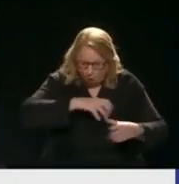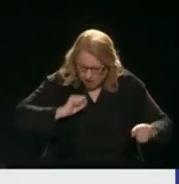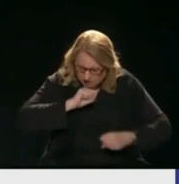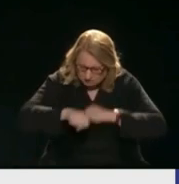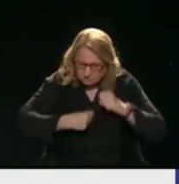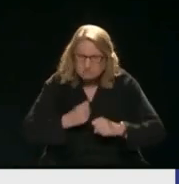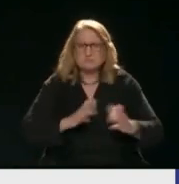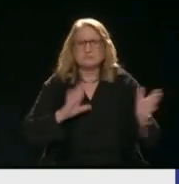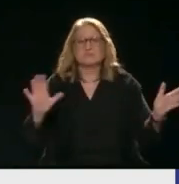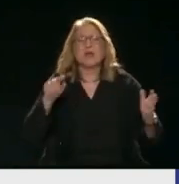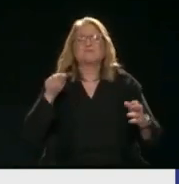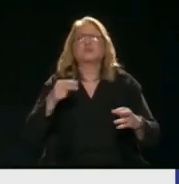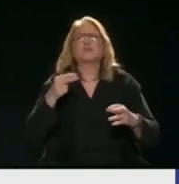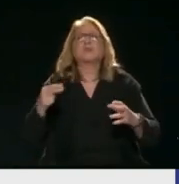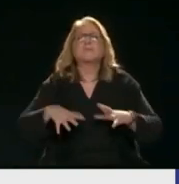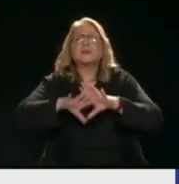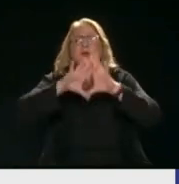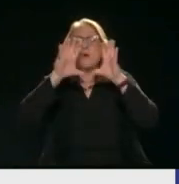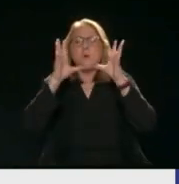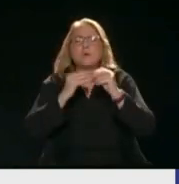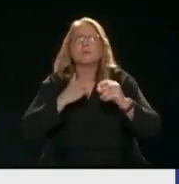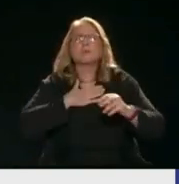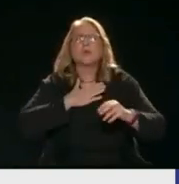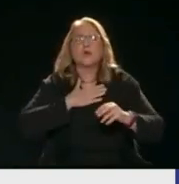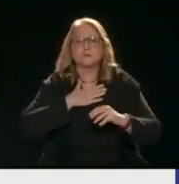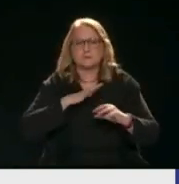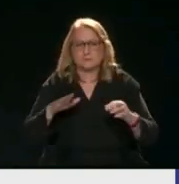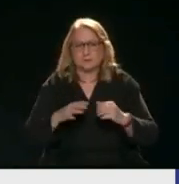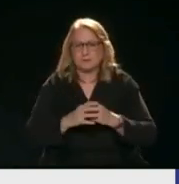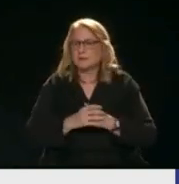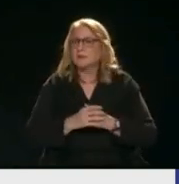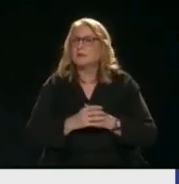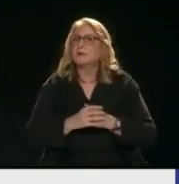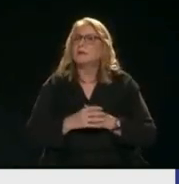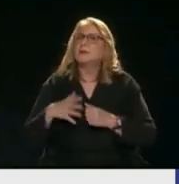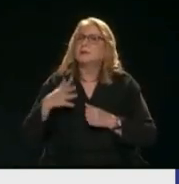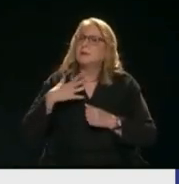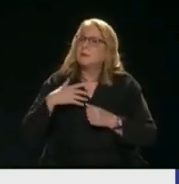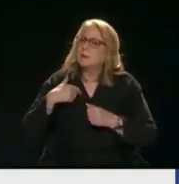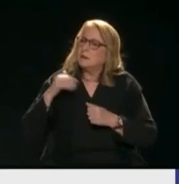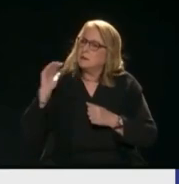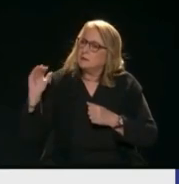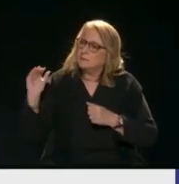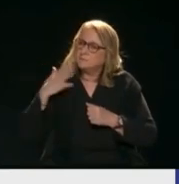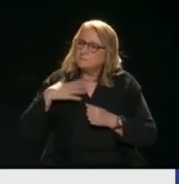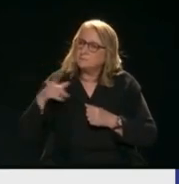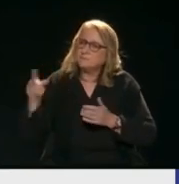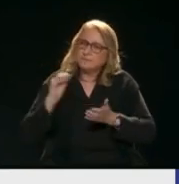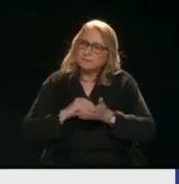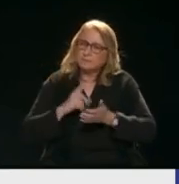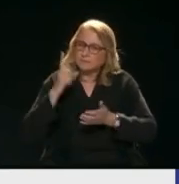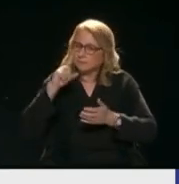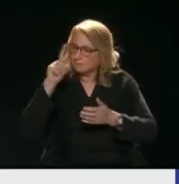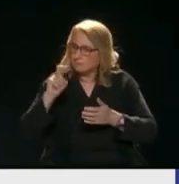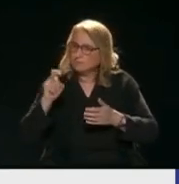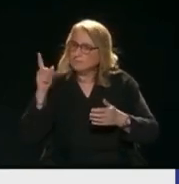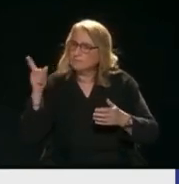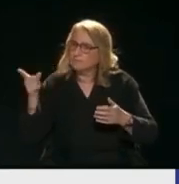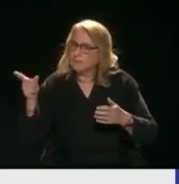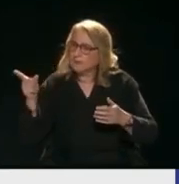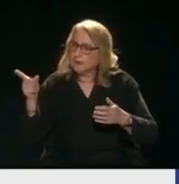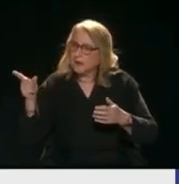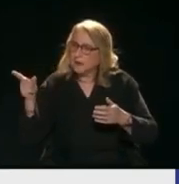Για να ολοκληρώσουμε τον τομέα Της εξωτερικής πολιτικής και άμυνας Θέλω να μου πείτε ακόμα το εξής Είστε υπέρ της